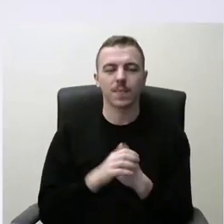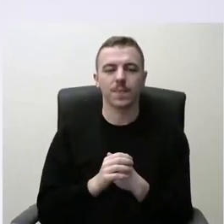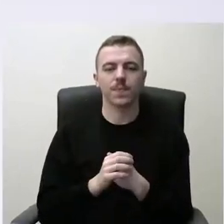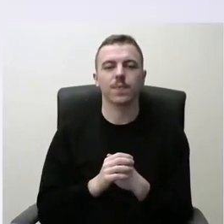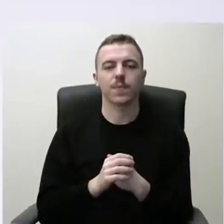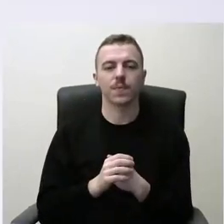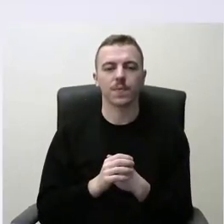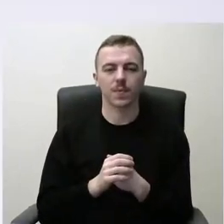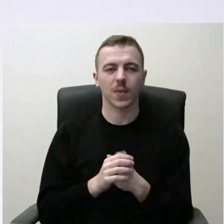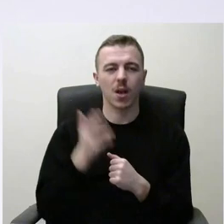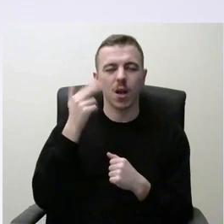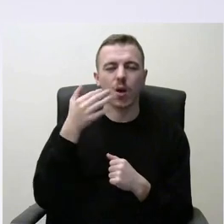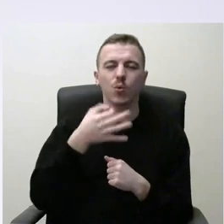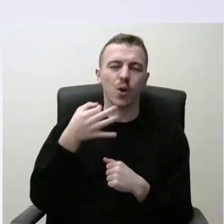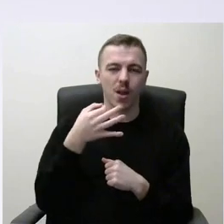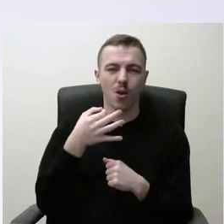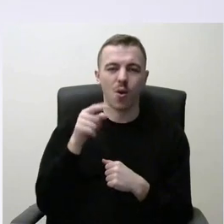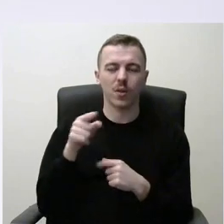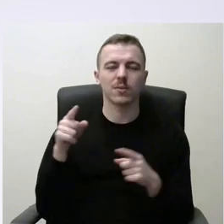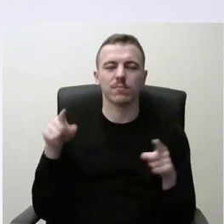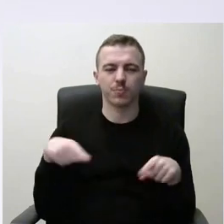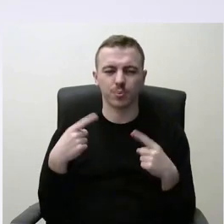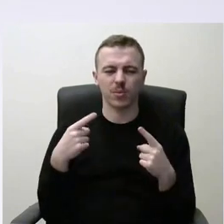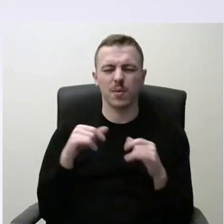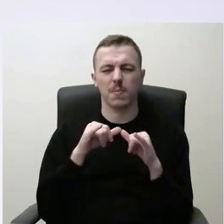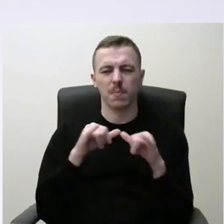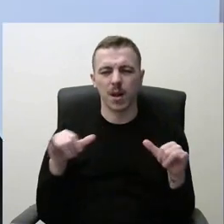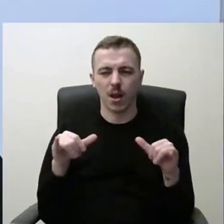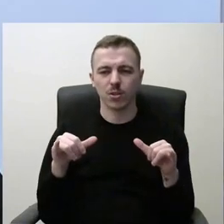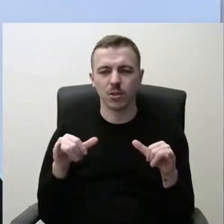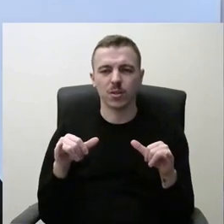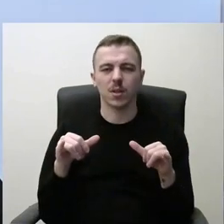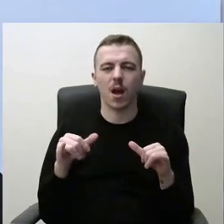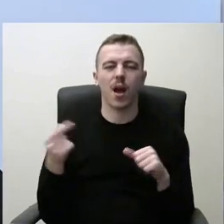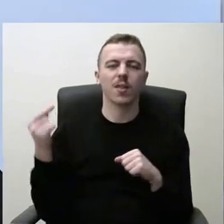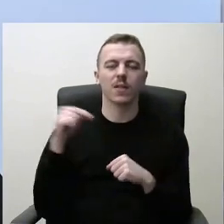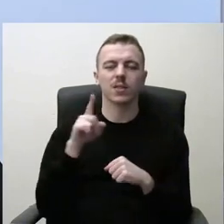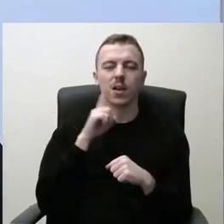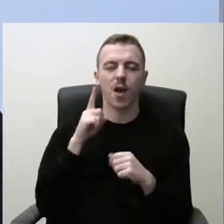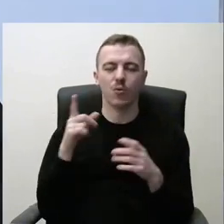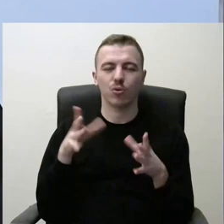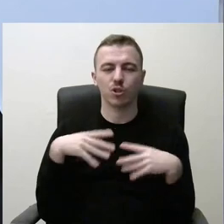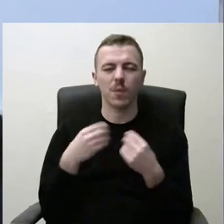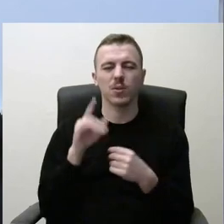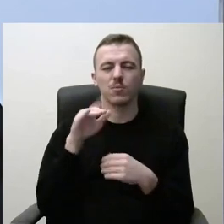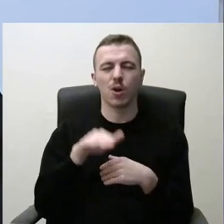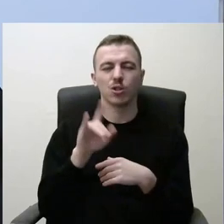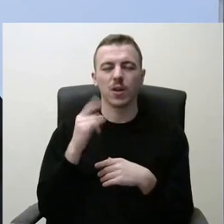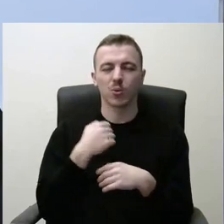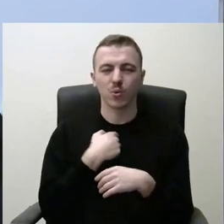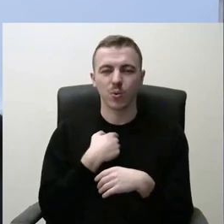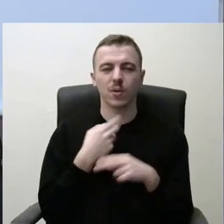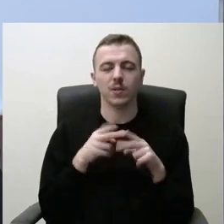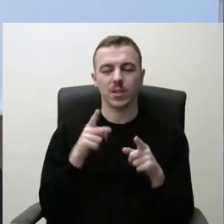Kauno rajonas augantis, besiplėčiantis, atvyksta jauno šeimo su mažais vaikais, todėl yra labai